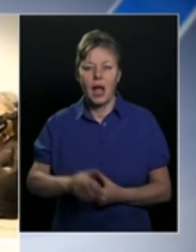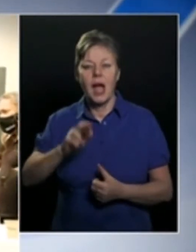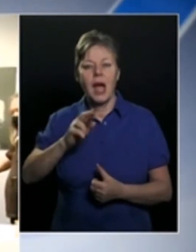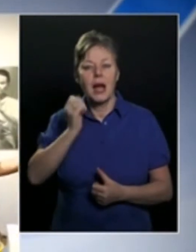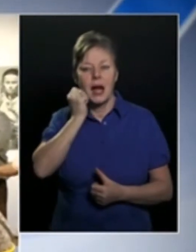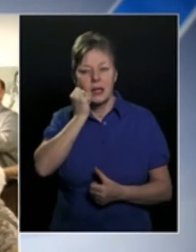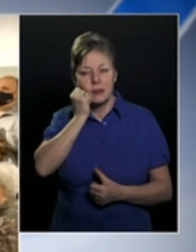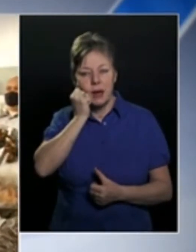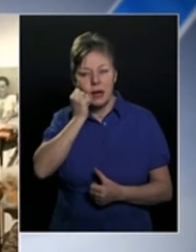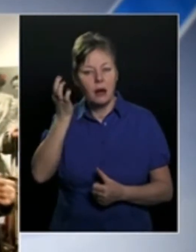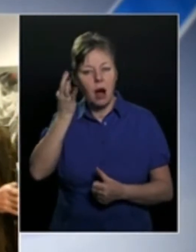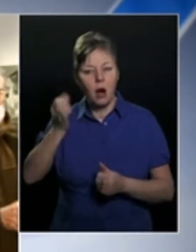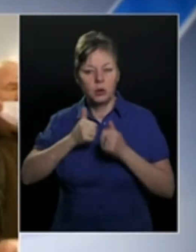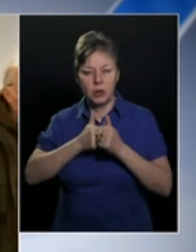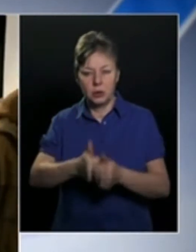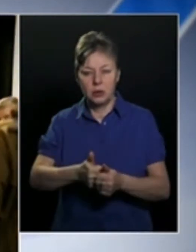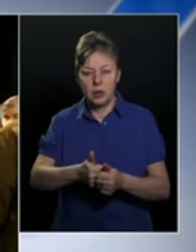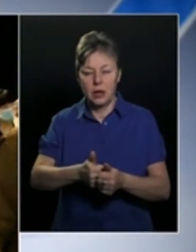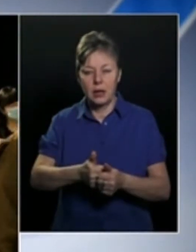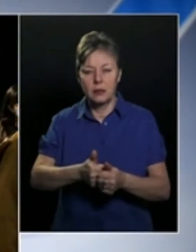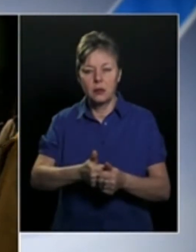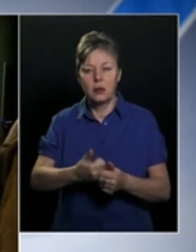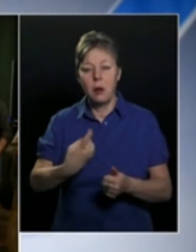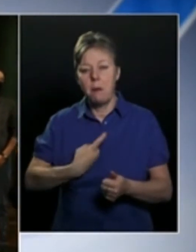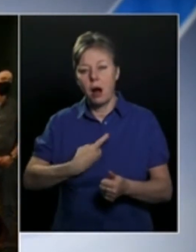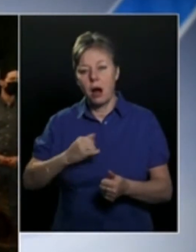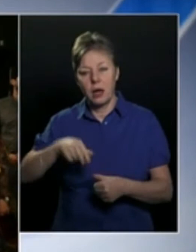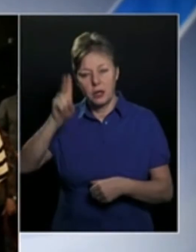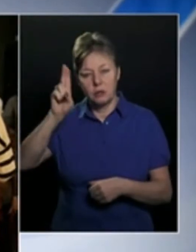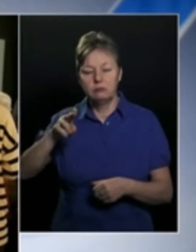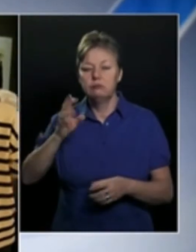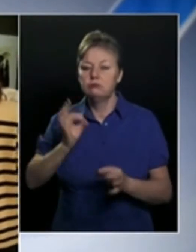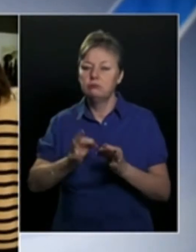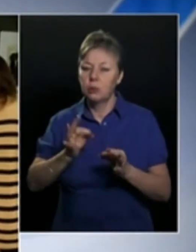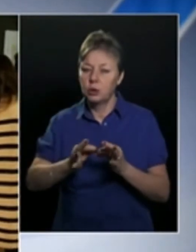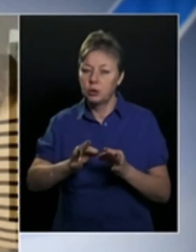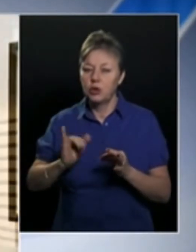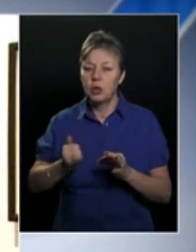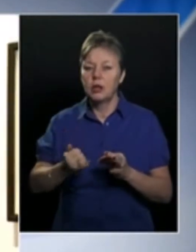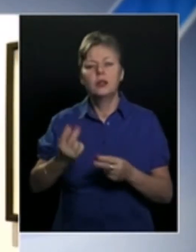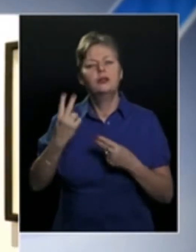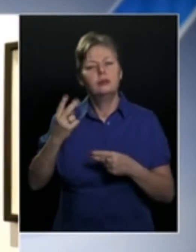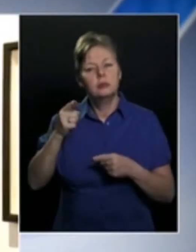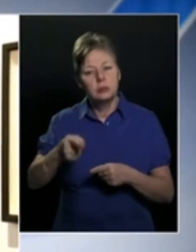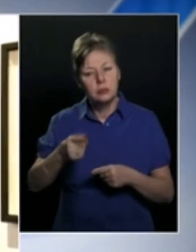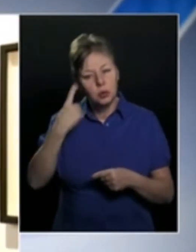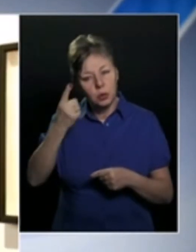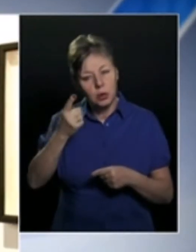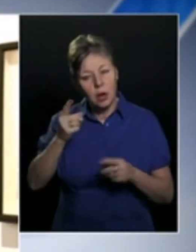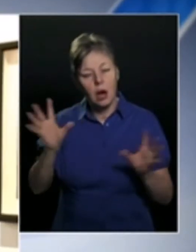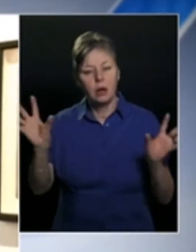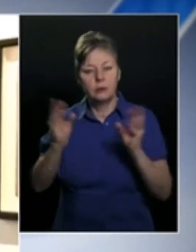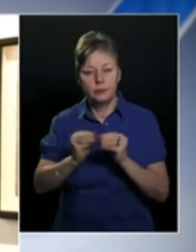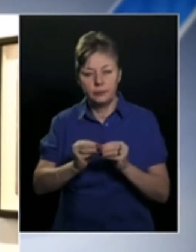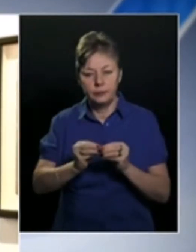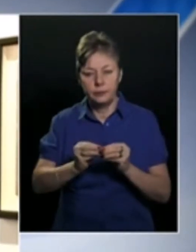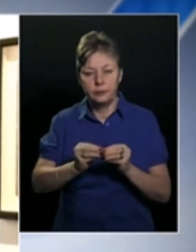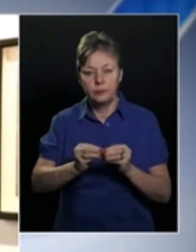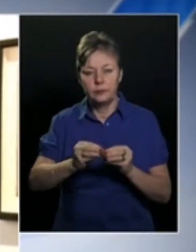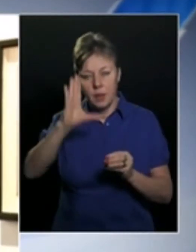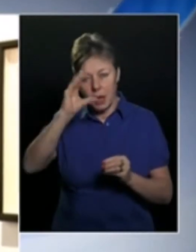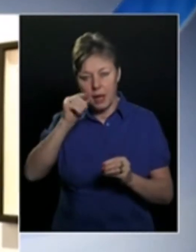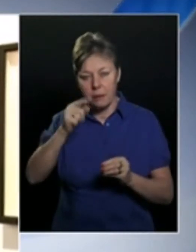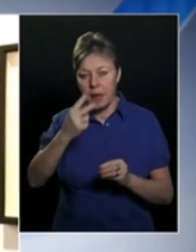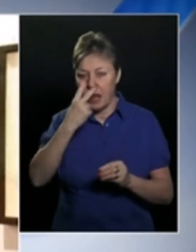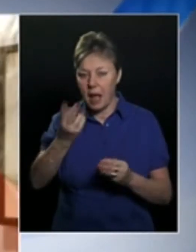Rácz Márta audionarrátor maga is képzőművész, így nagyon pontosan és lényegre törően tudja összefoglalni a